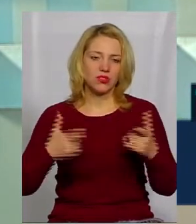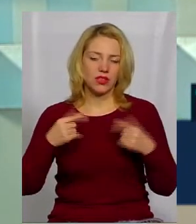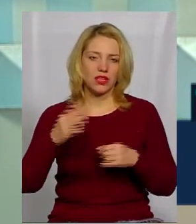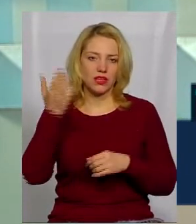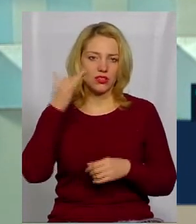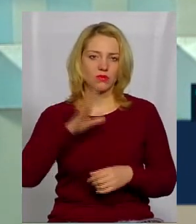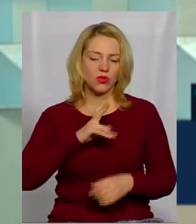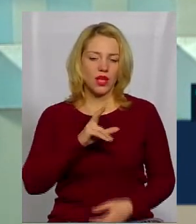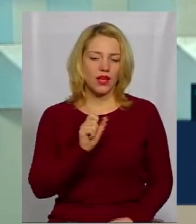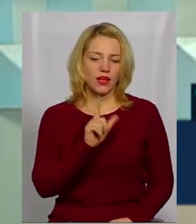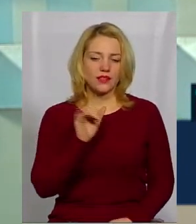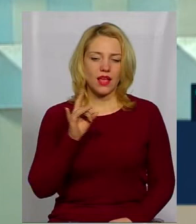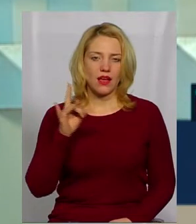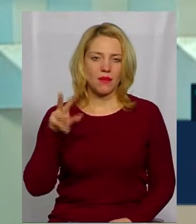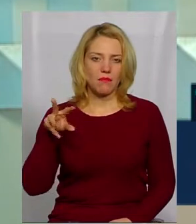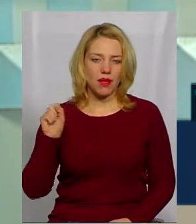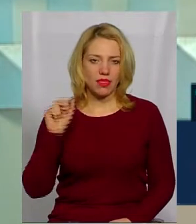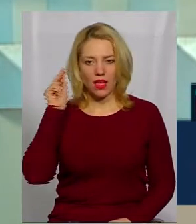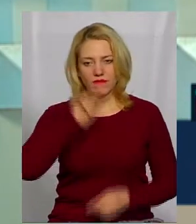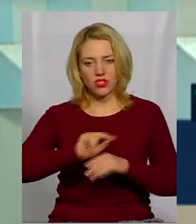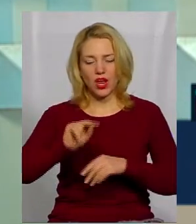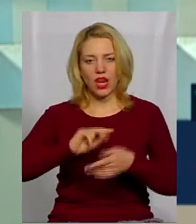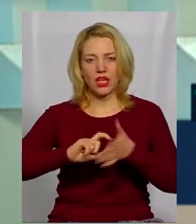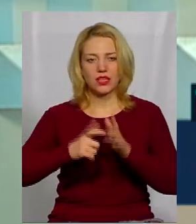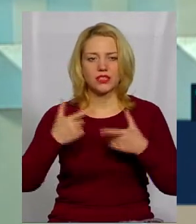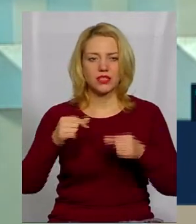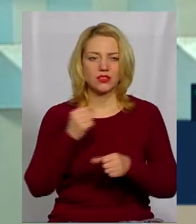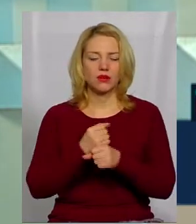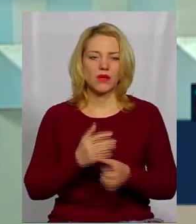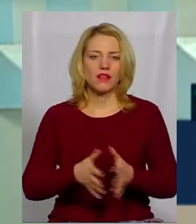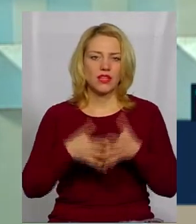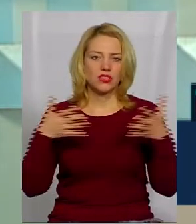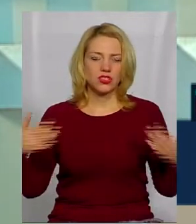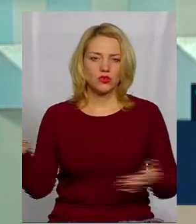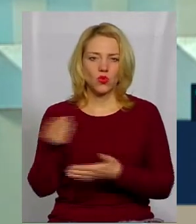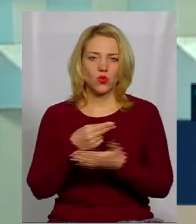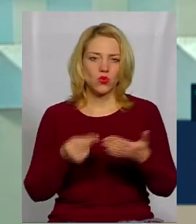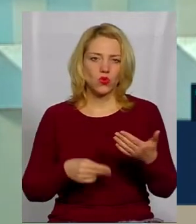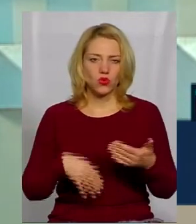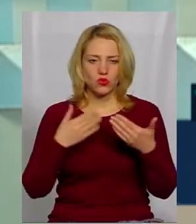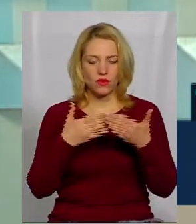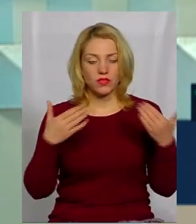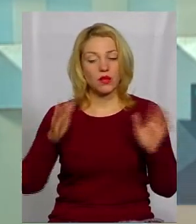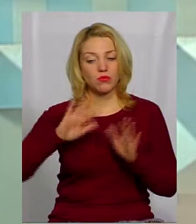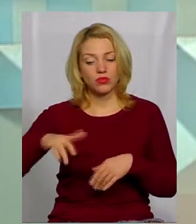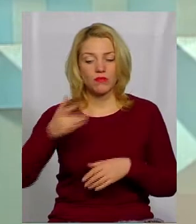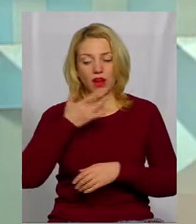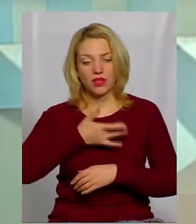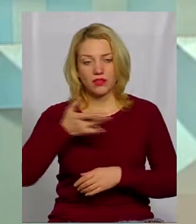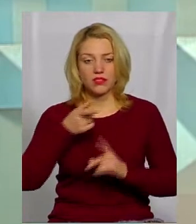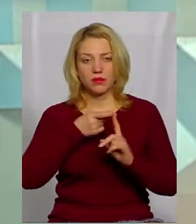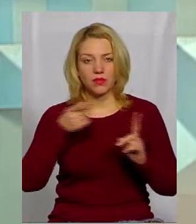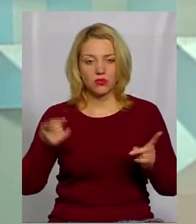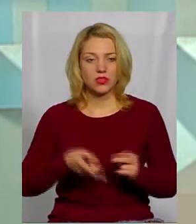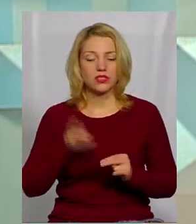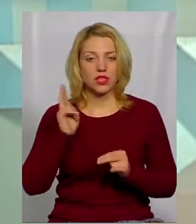казарми і навчальні класи, де зробили величезну художню виставку. На тому радянський період закінчився. І за